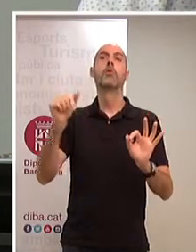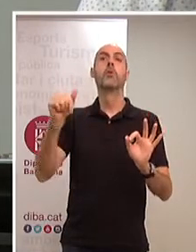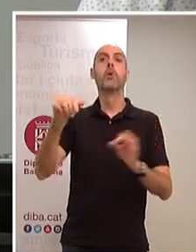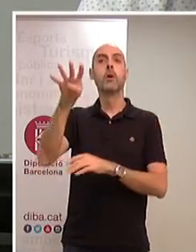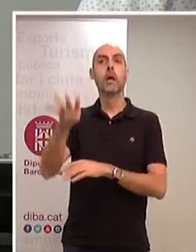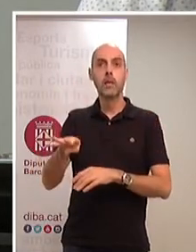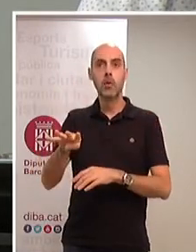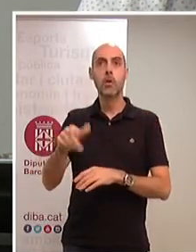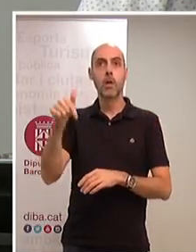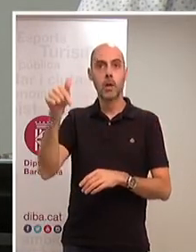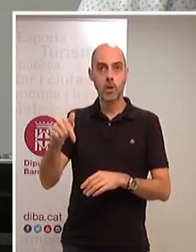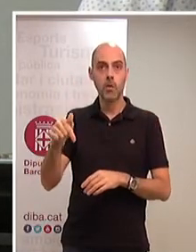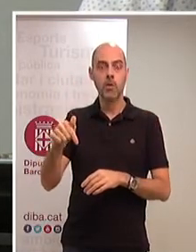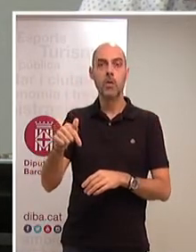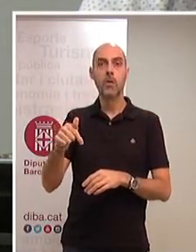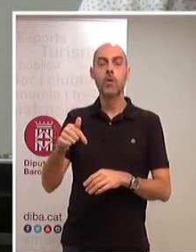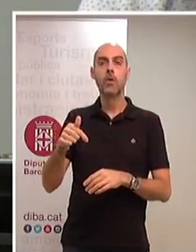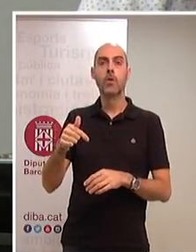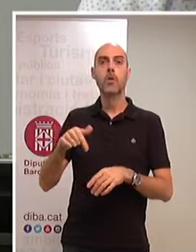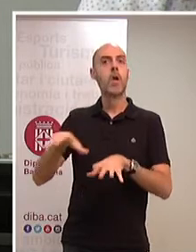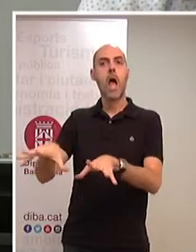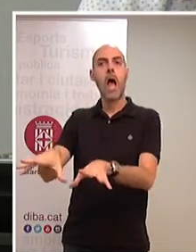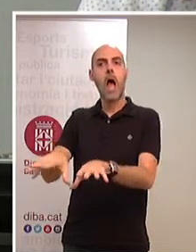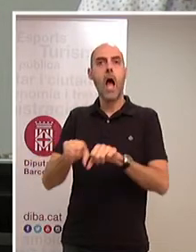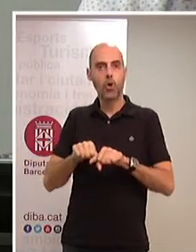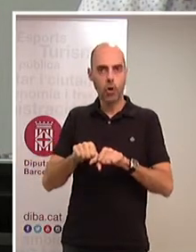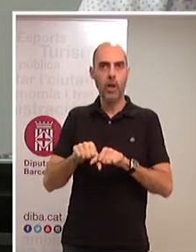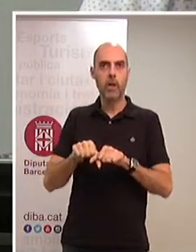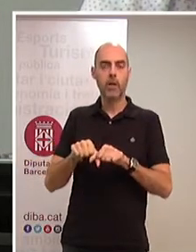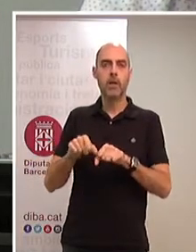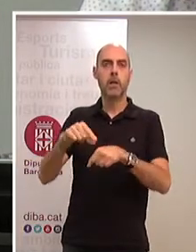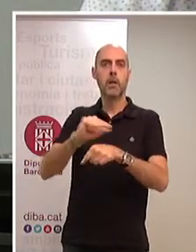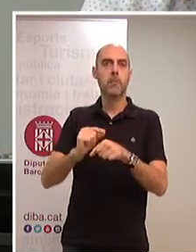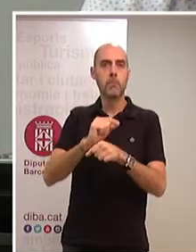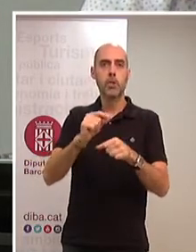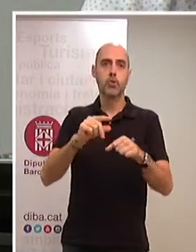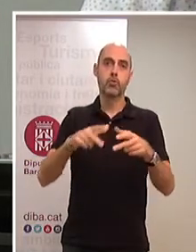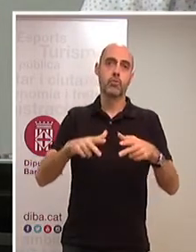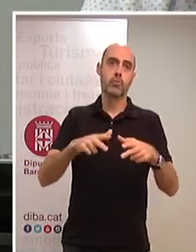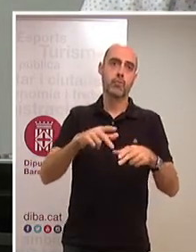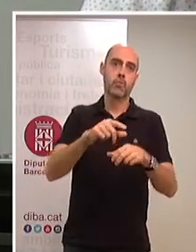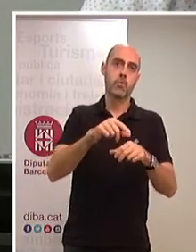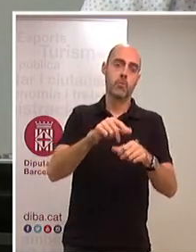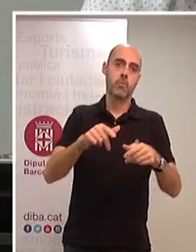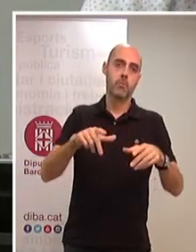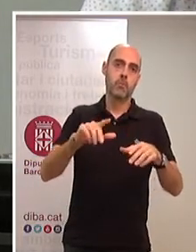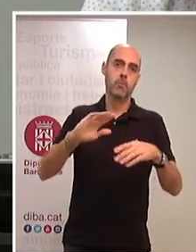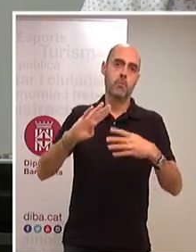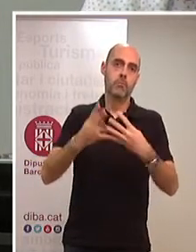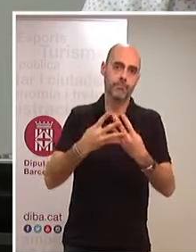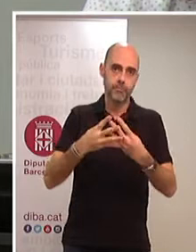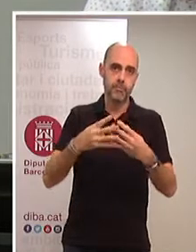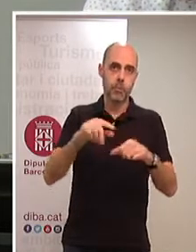Catalunya que vull sense exiliats, sense presos polítics i sense alcaldes i alcaldesses imputats per